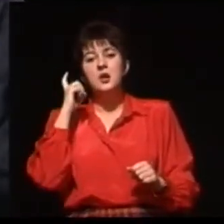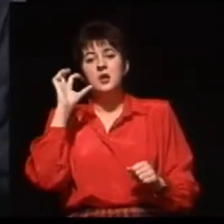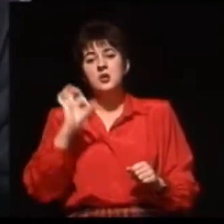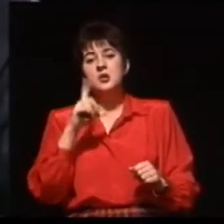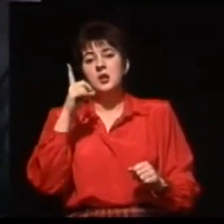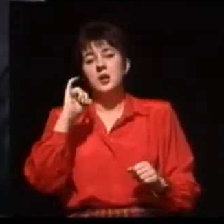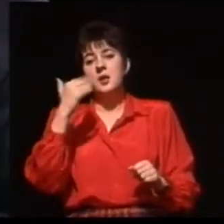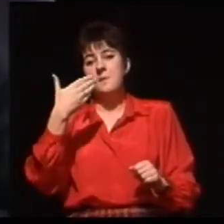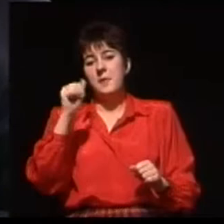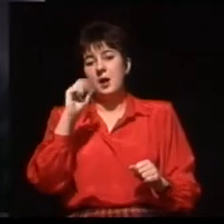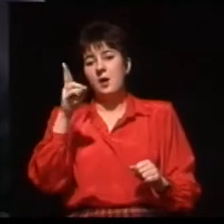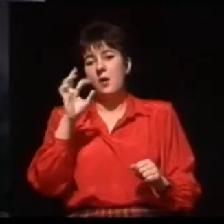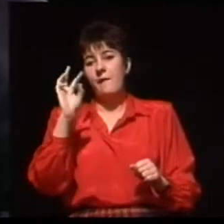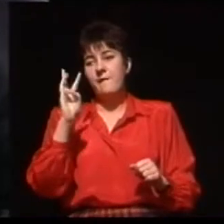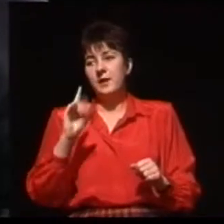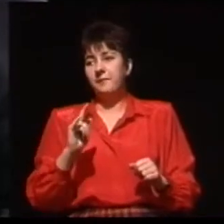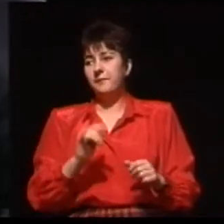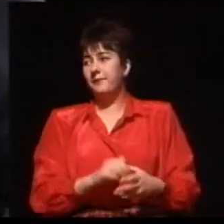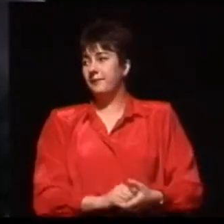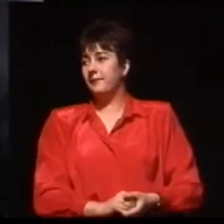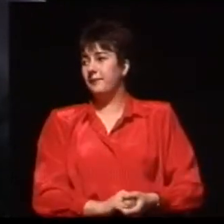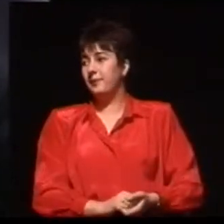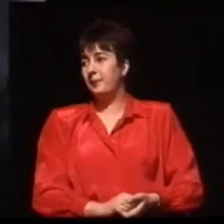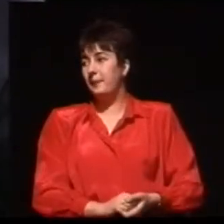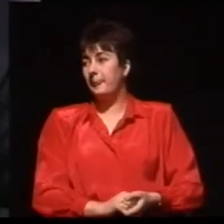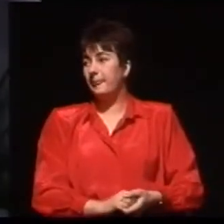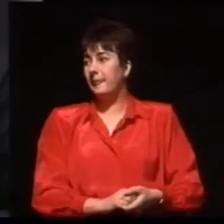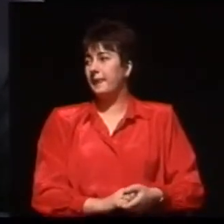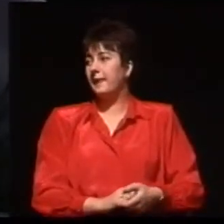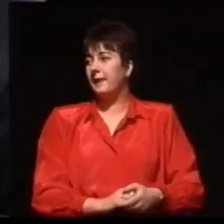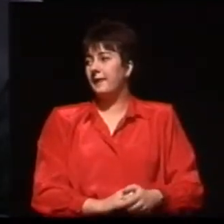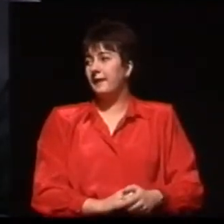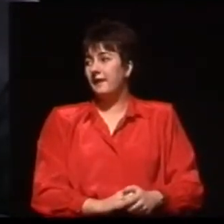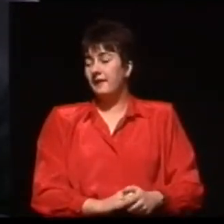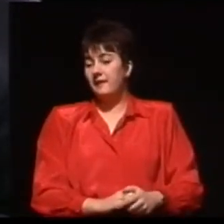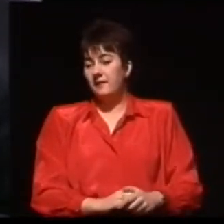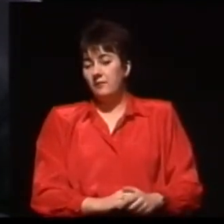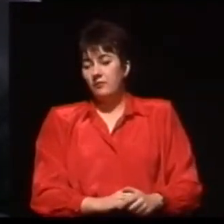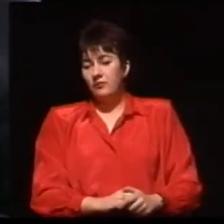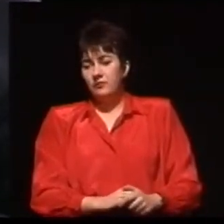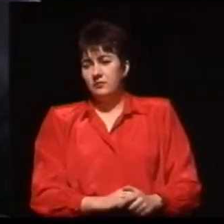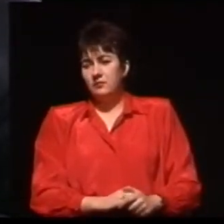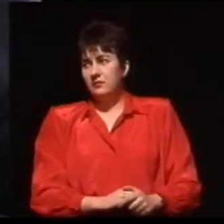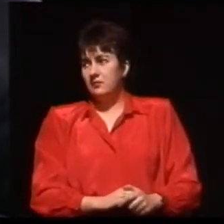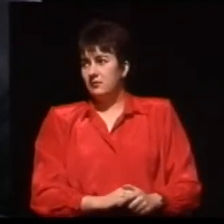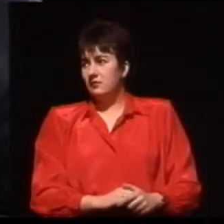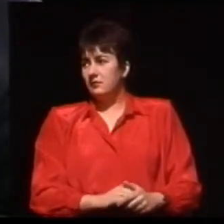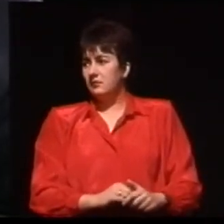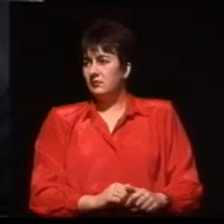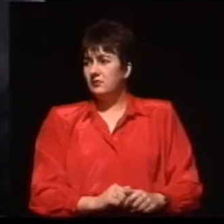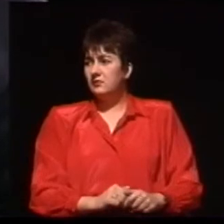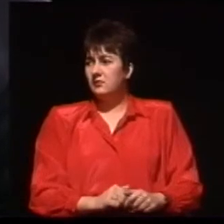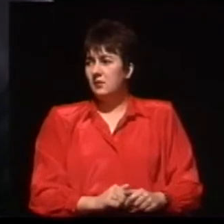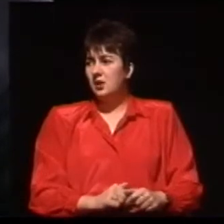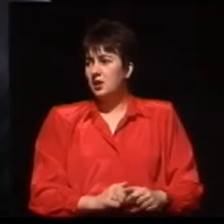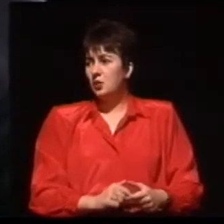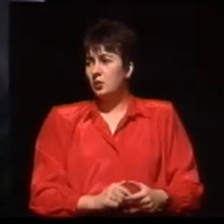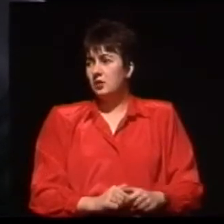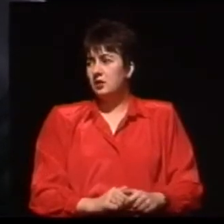Telewizji Warszawskiej. Implant ślimakowy, tak jak już jednokrotnie miałem okazję mówić,